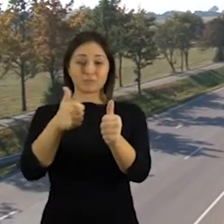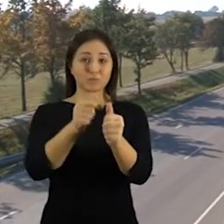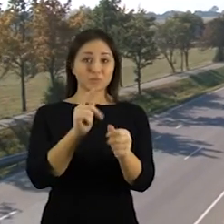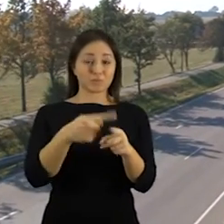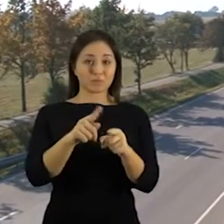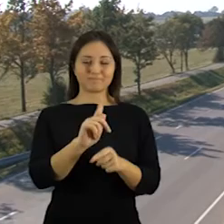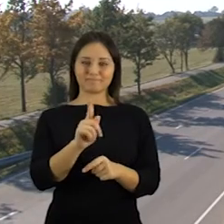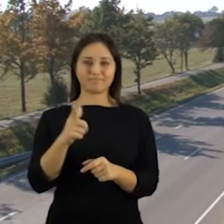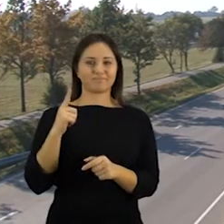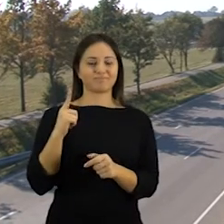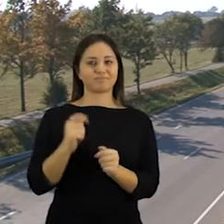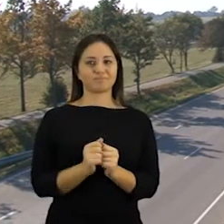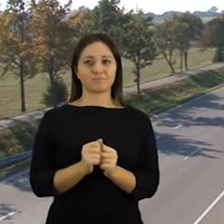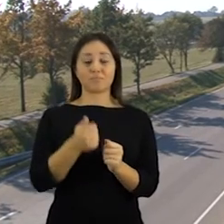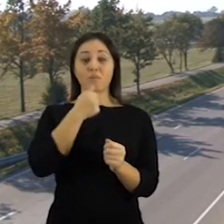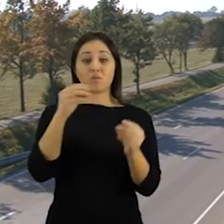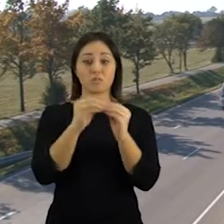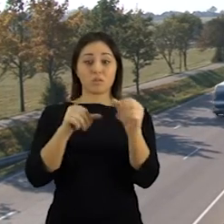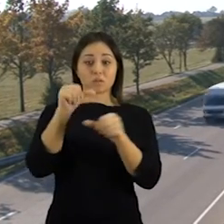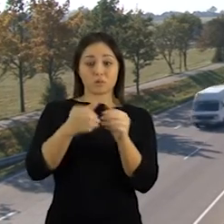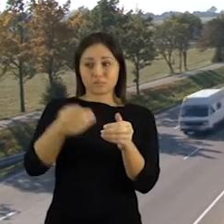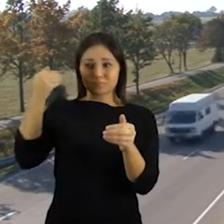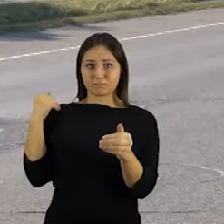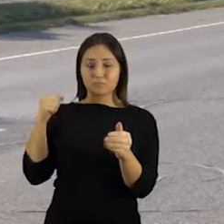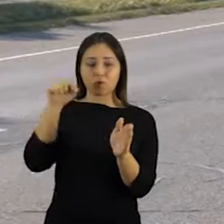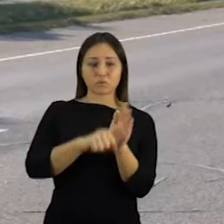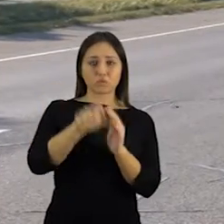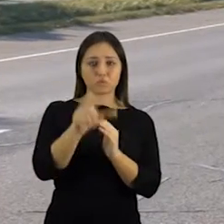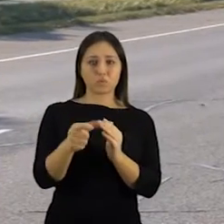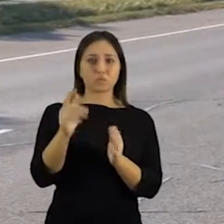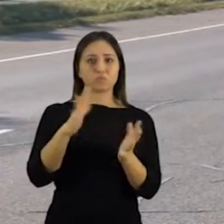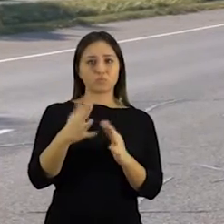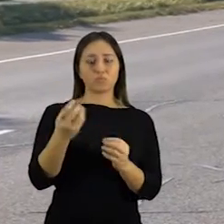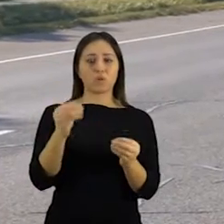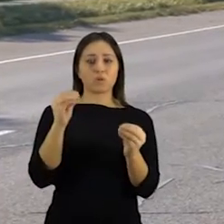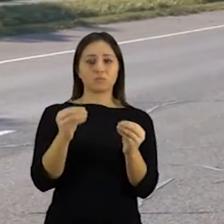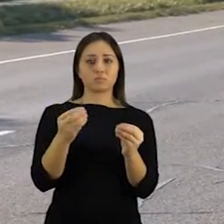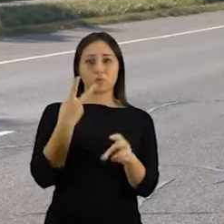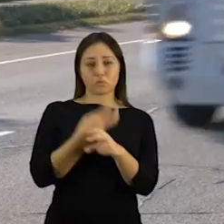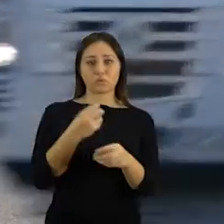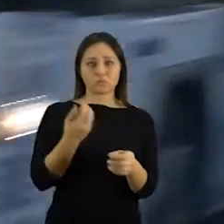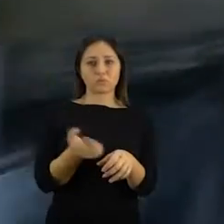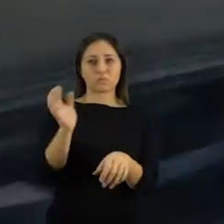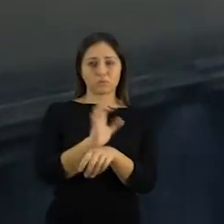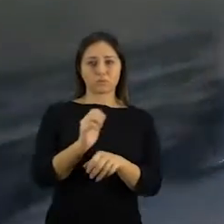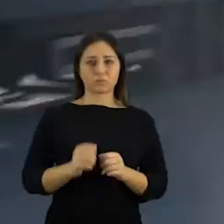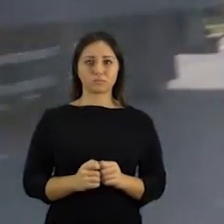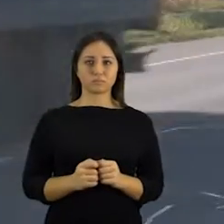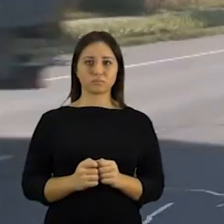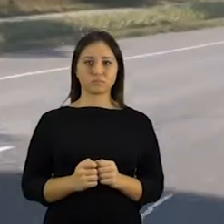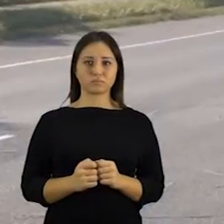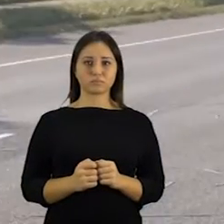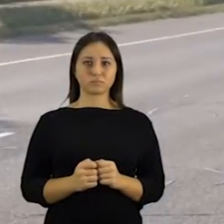Tačiau situacija gerėja. Pavyzdžiui, prieš dešimt metų mūsų šalyje žuvusiųjų ar sužeistųjų keliuose buvo net du kartus daugiau.